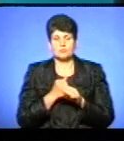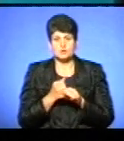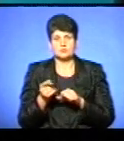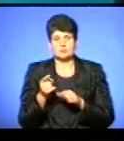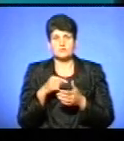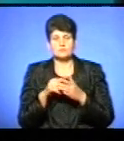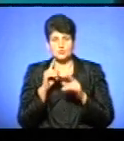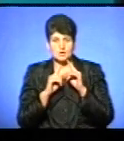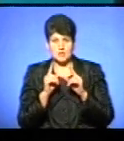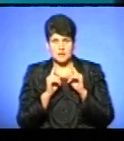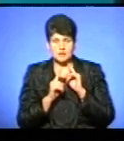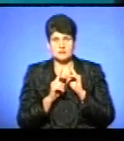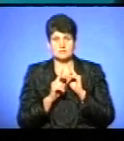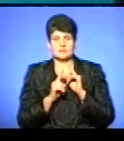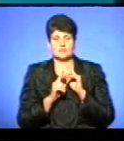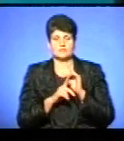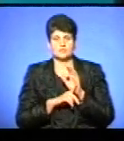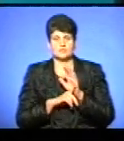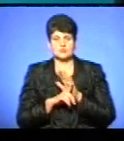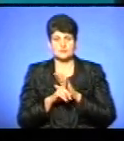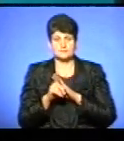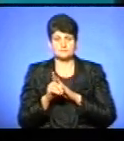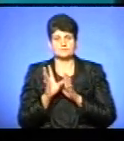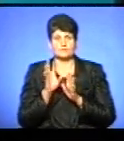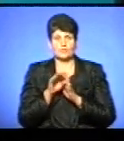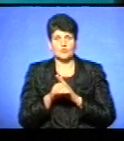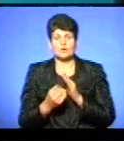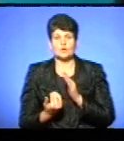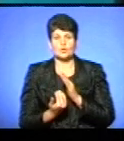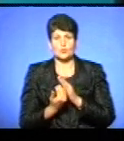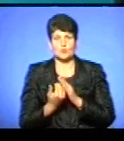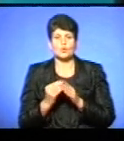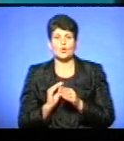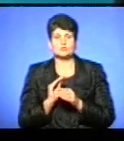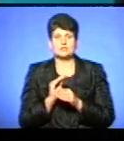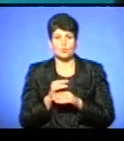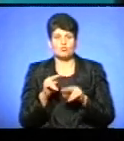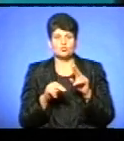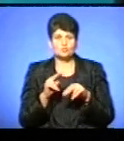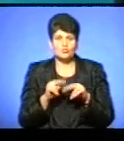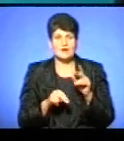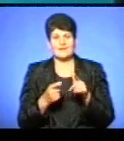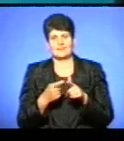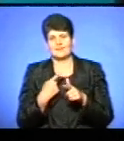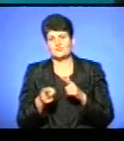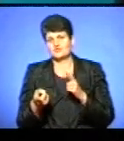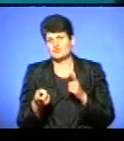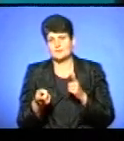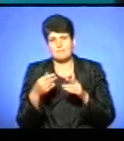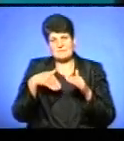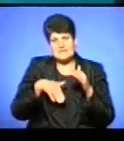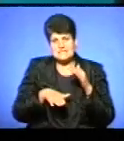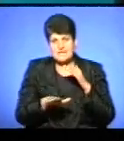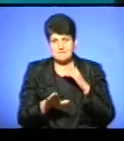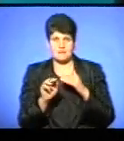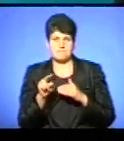про Тернопіль ми говоримо, запроваджувати додаткові, вибудовувати, так? Чи, можливо, йшлося і про підземні